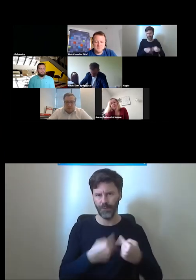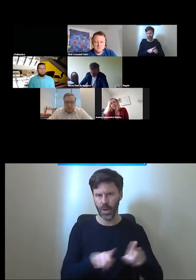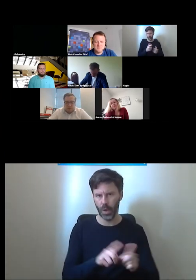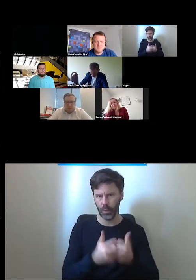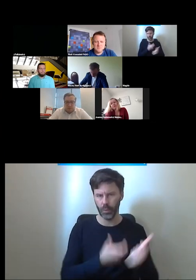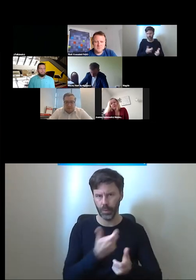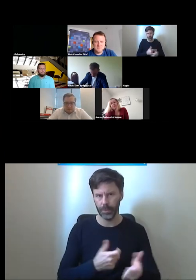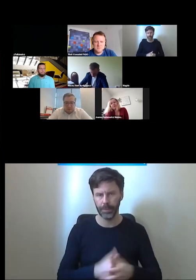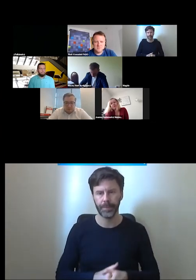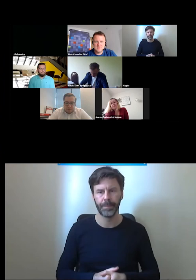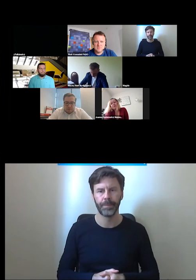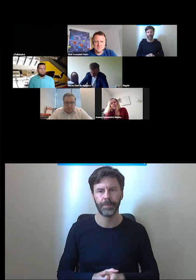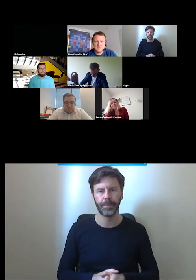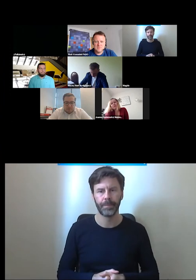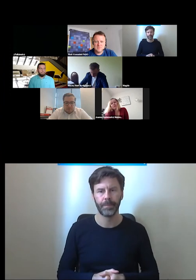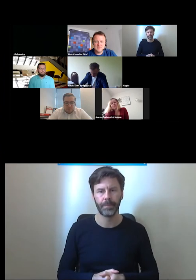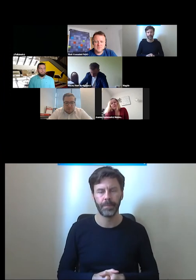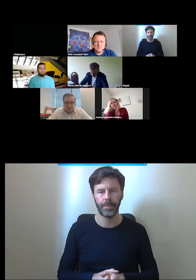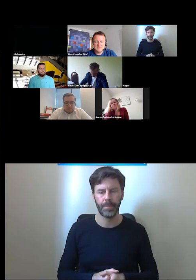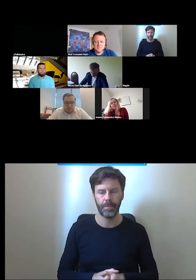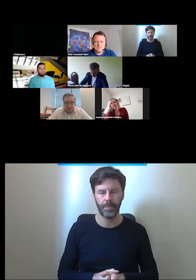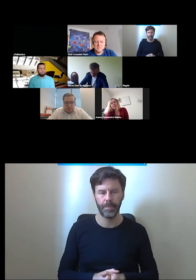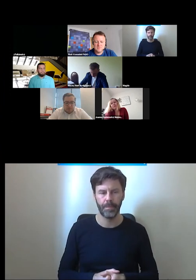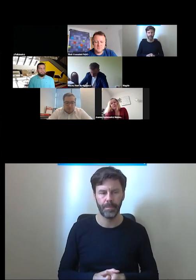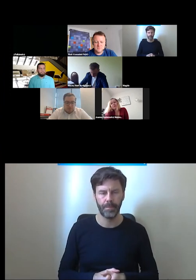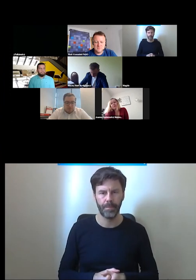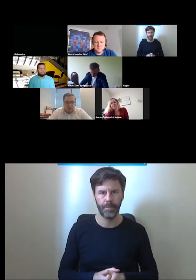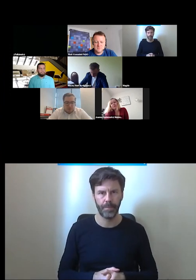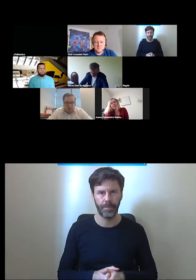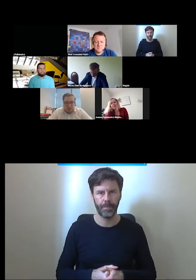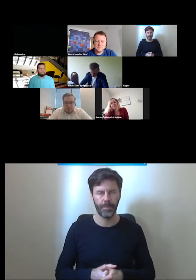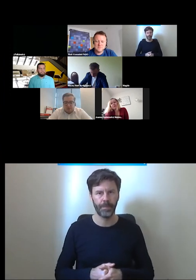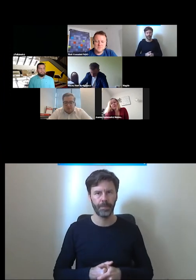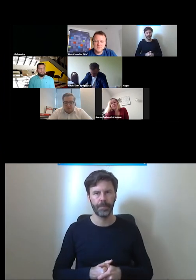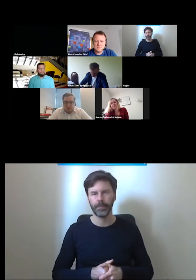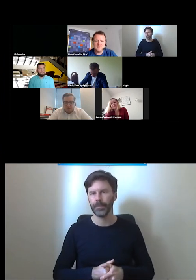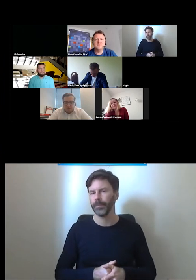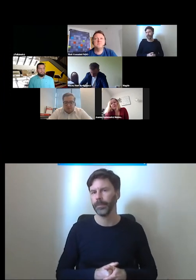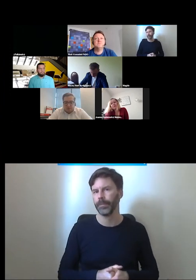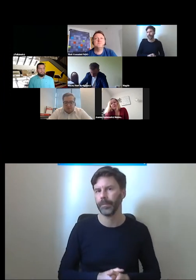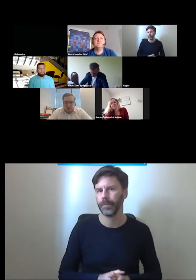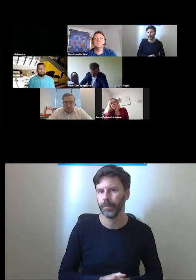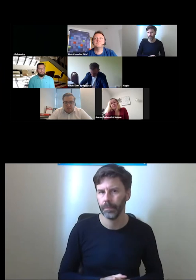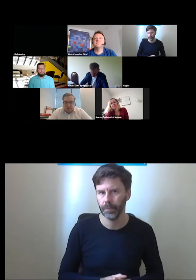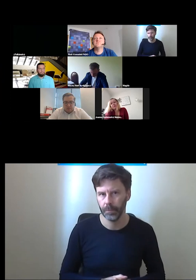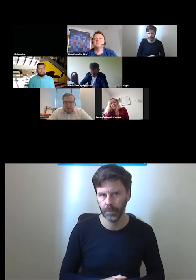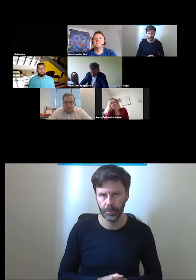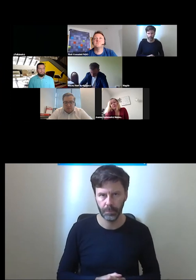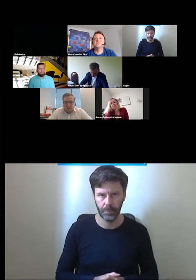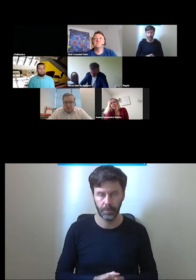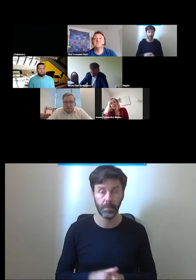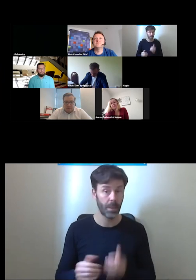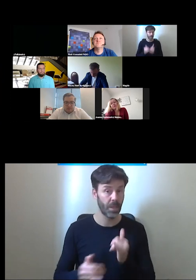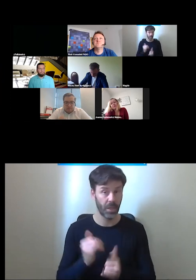otocenie jak najkrótszy i zgadzamy się i znamy zdanie w większości znacznej części użytkowników że ten termin jest